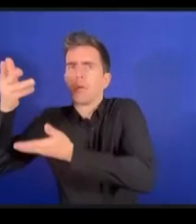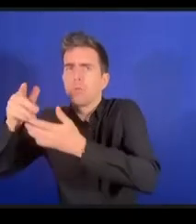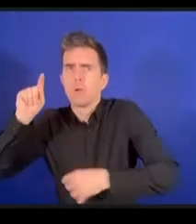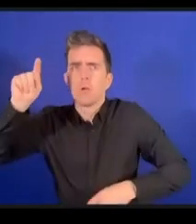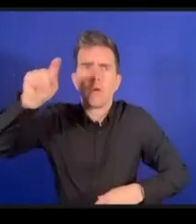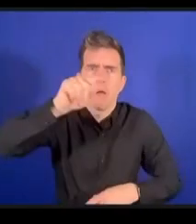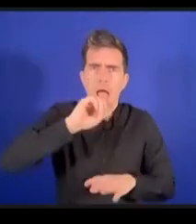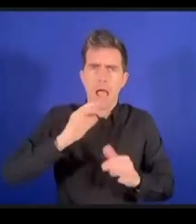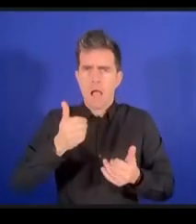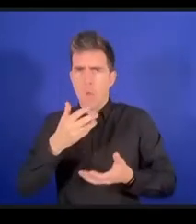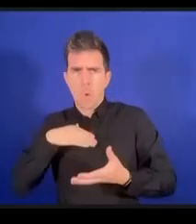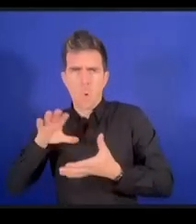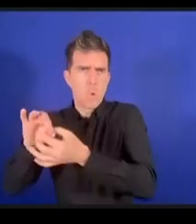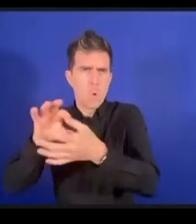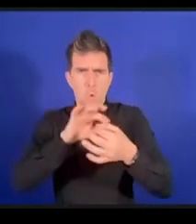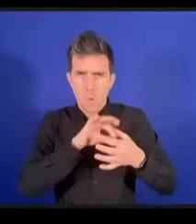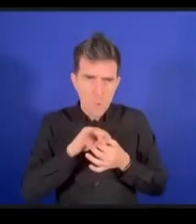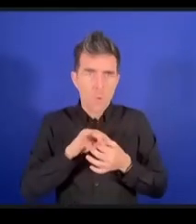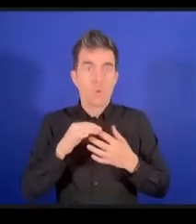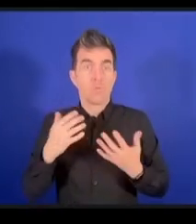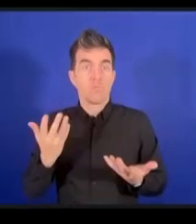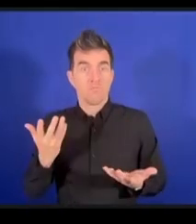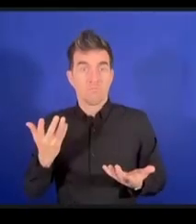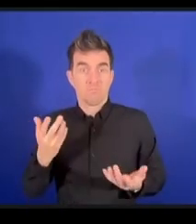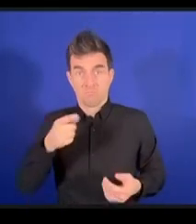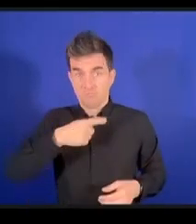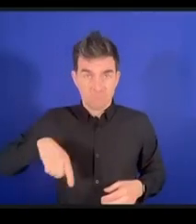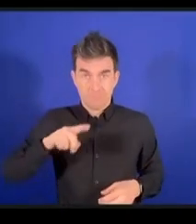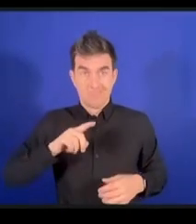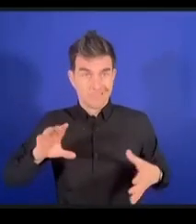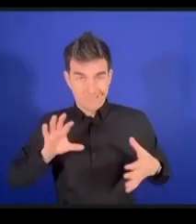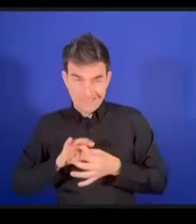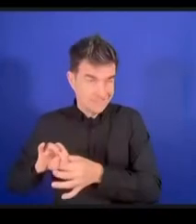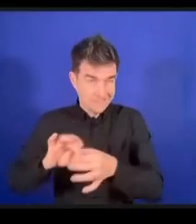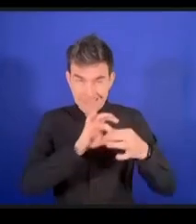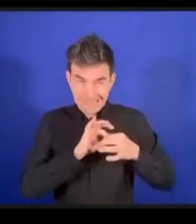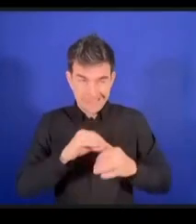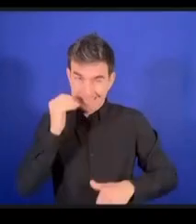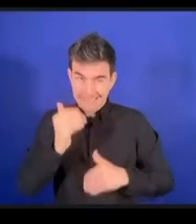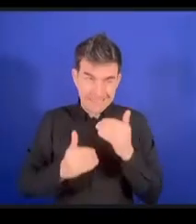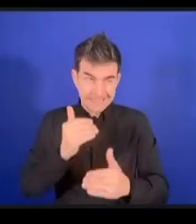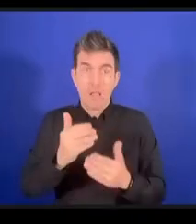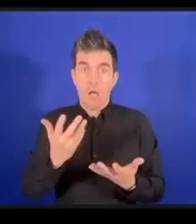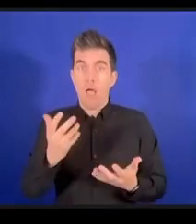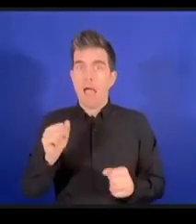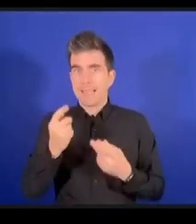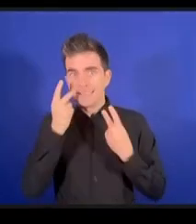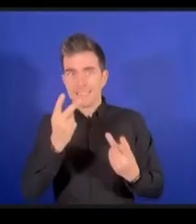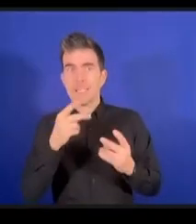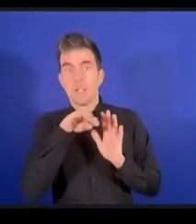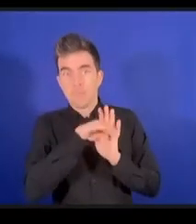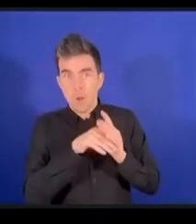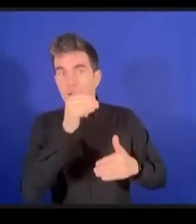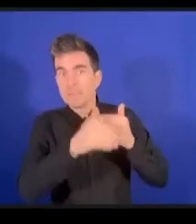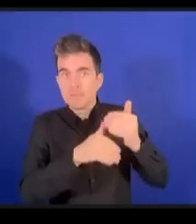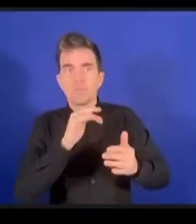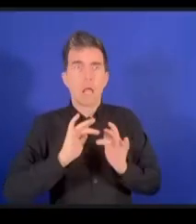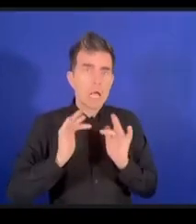à l'internet sont synchrones ou pas concernant les politiques relatives à l'éducation et